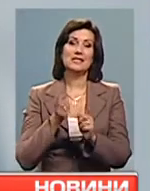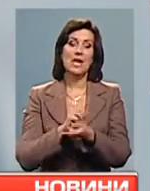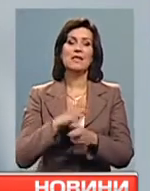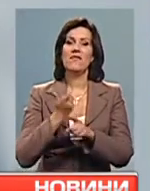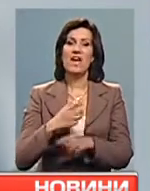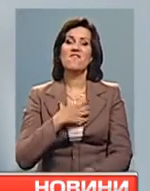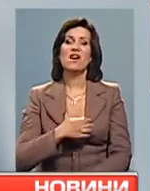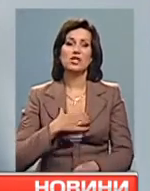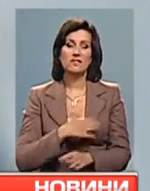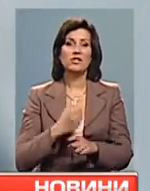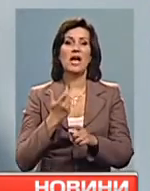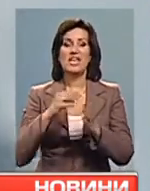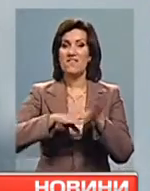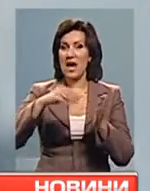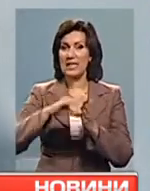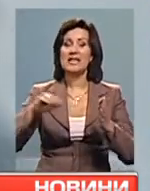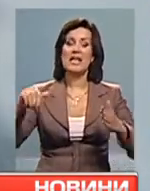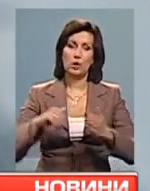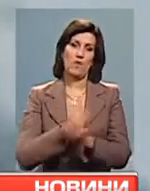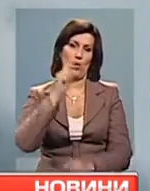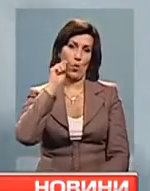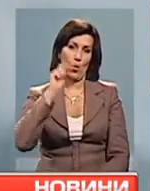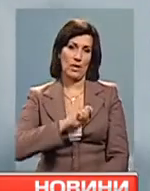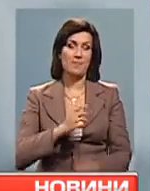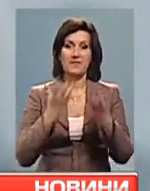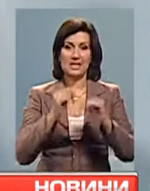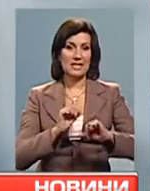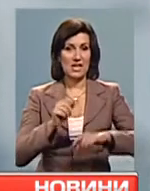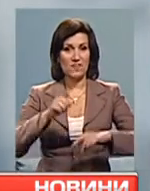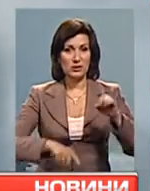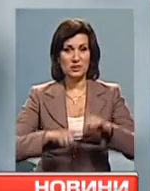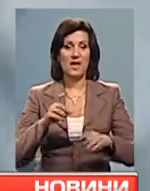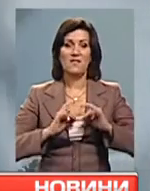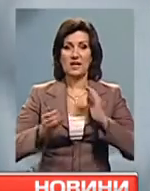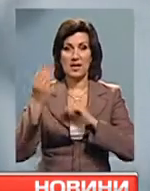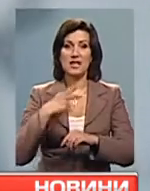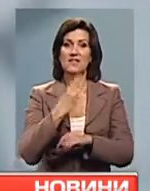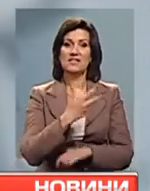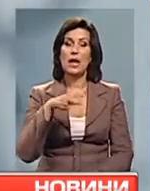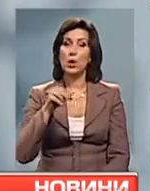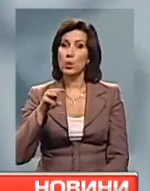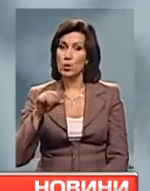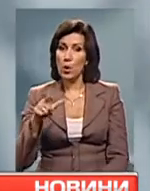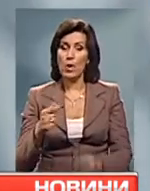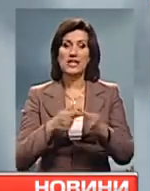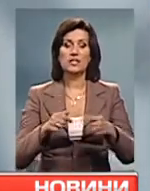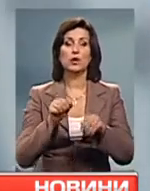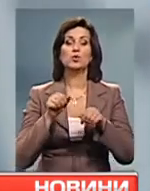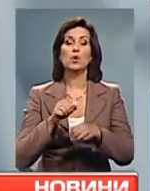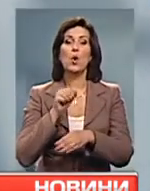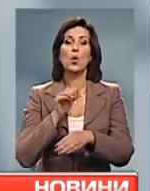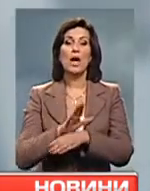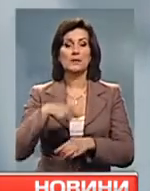одним із найважливіших і в календарі нової України. Нагадаю, День захисника вітчизни відзначали раніше 23 лютого згідно з указом